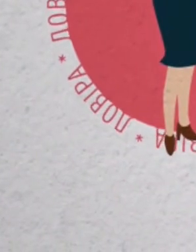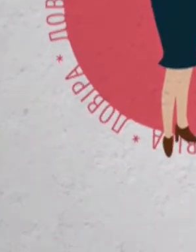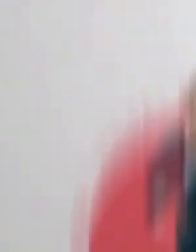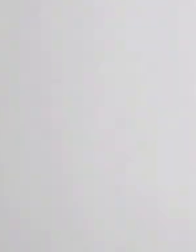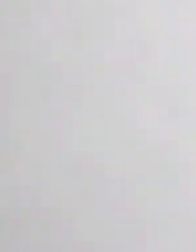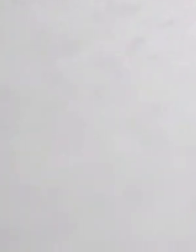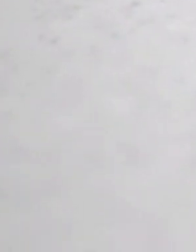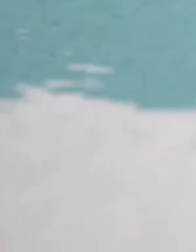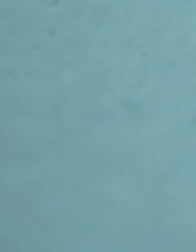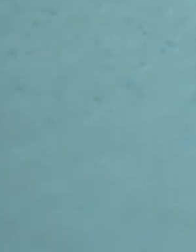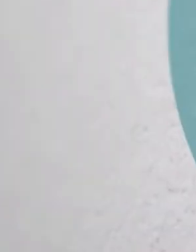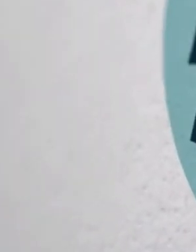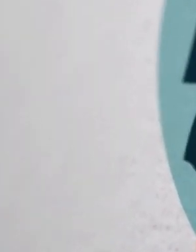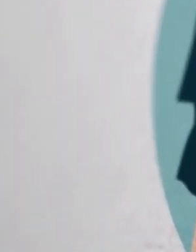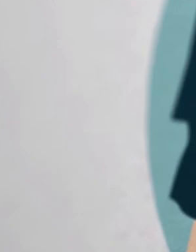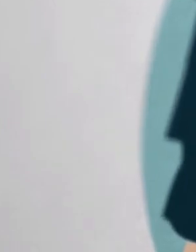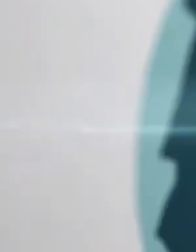Дякую! Дякую!